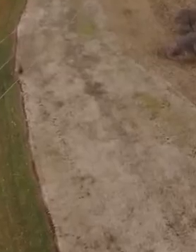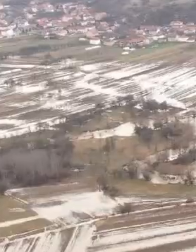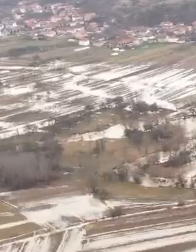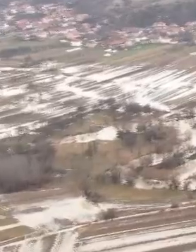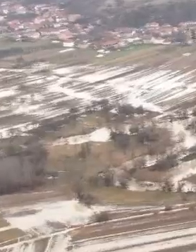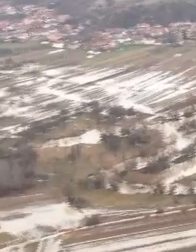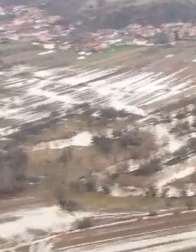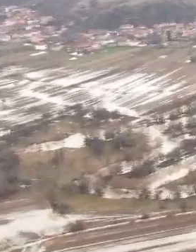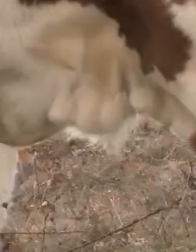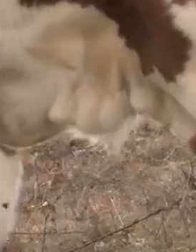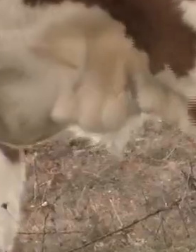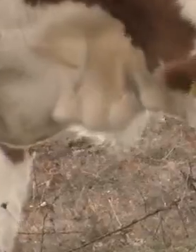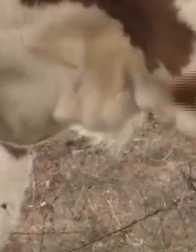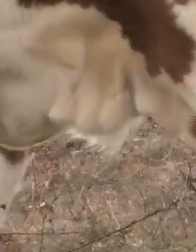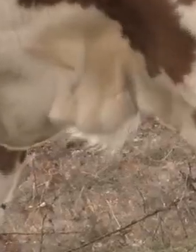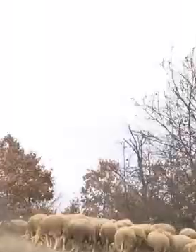këtë rast